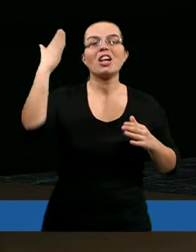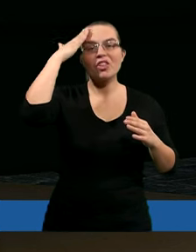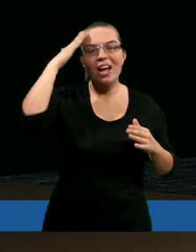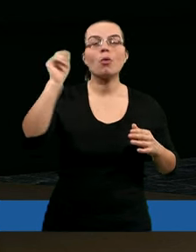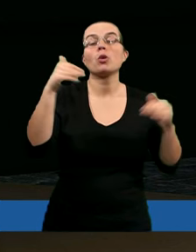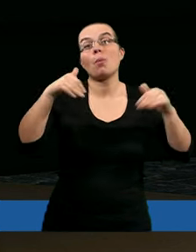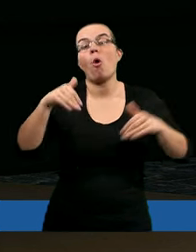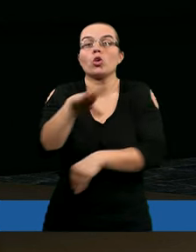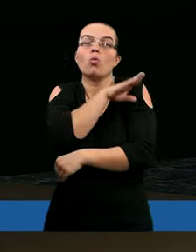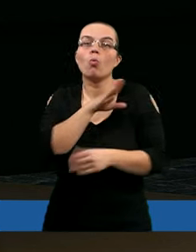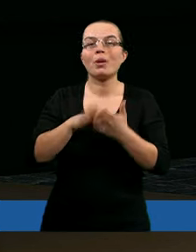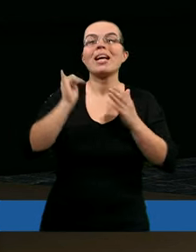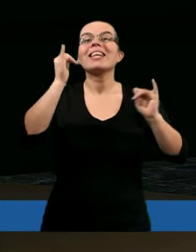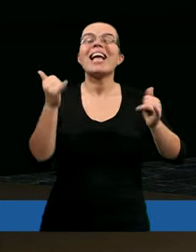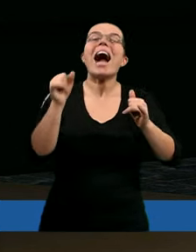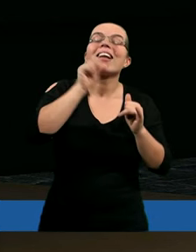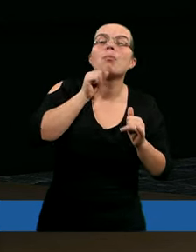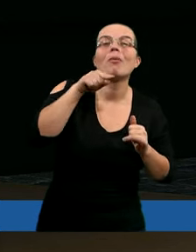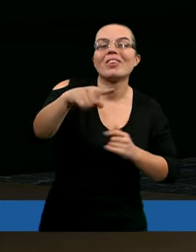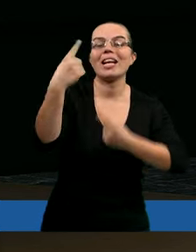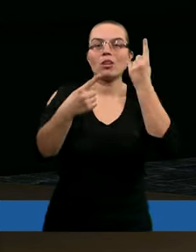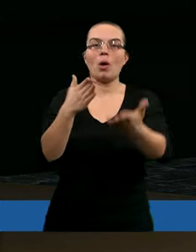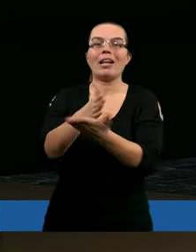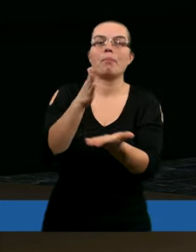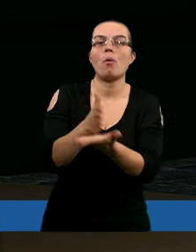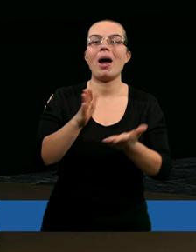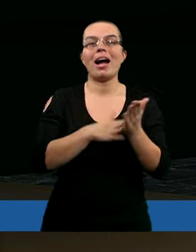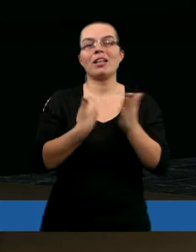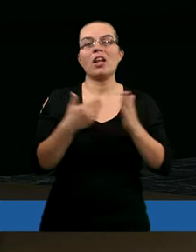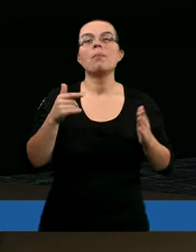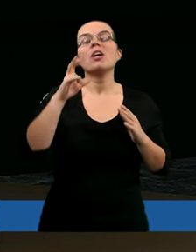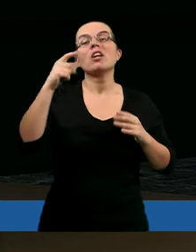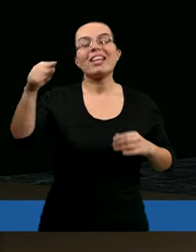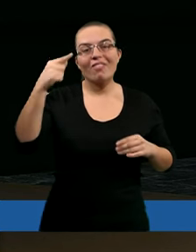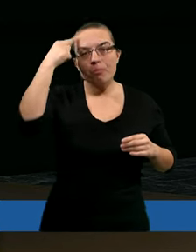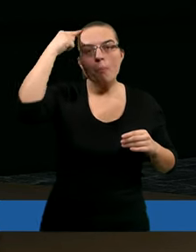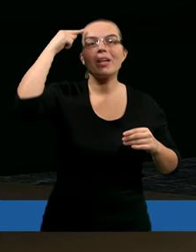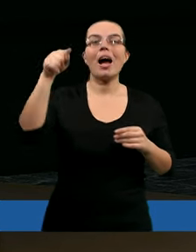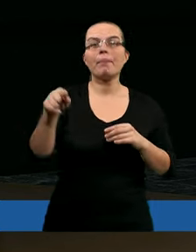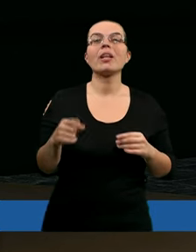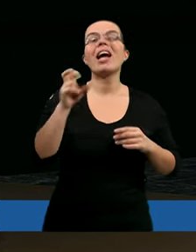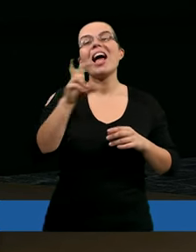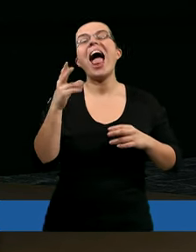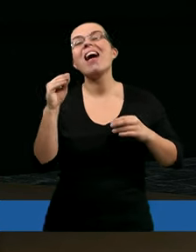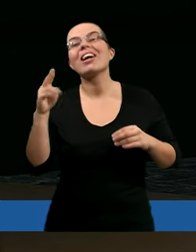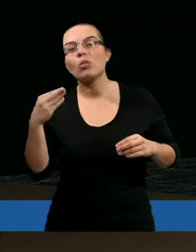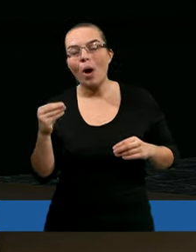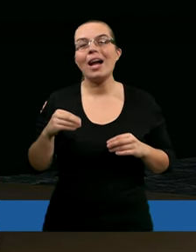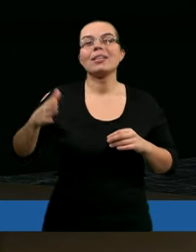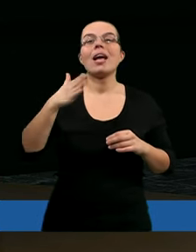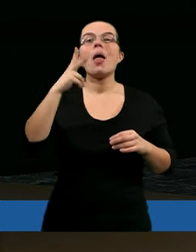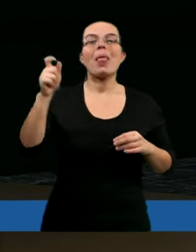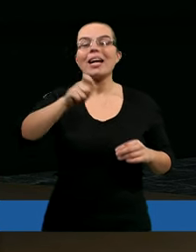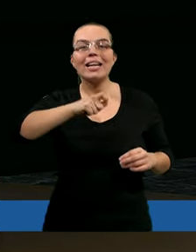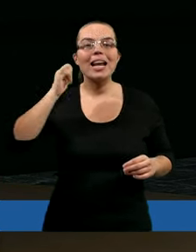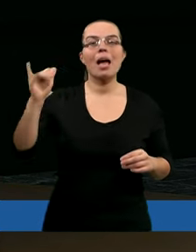za chwilę może umrzeć. I jak w takiej sytuacji komuś podać. I nie mówię tu o faszerowaniu tekstami, tylko ewentualnie najlepiej,